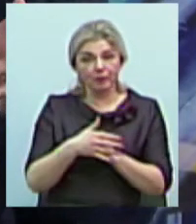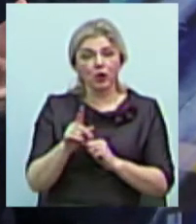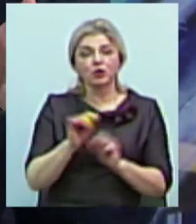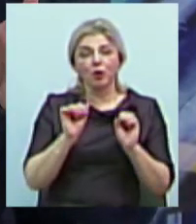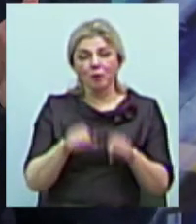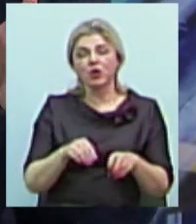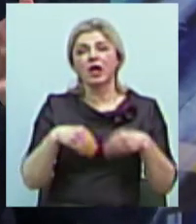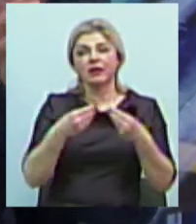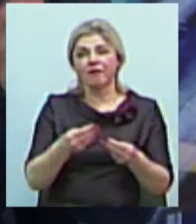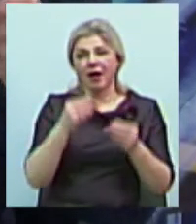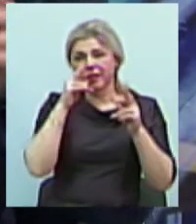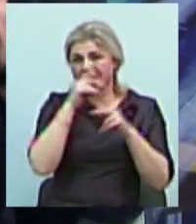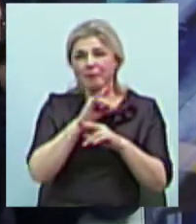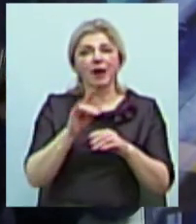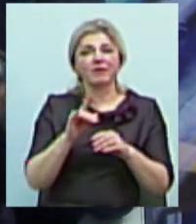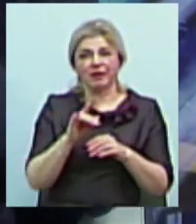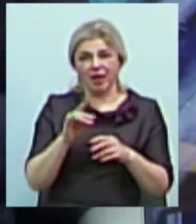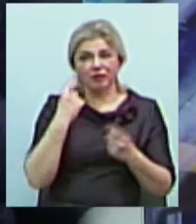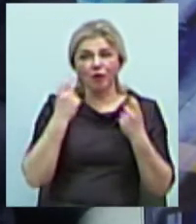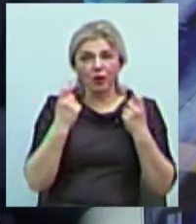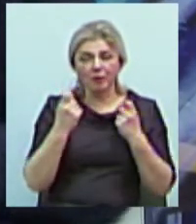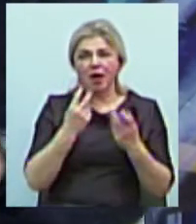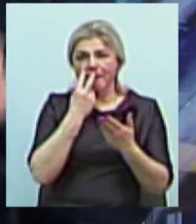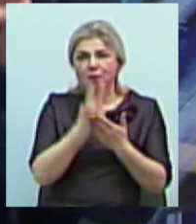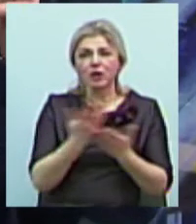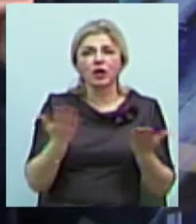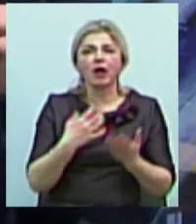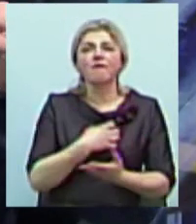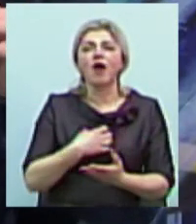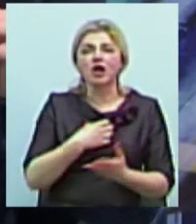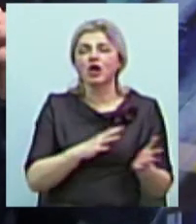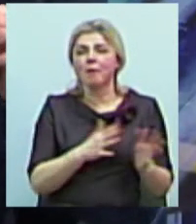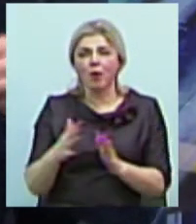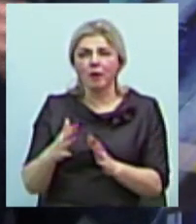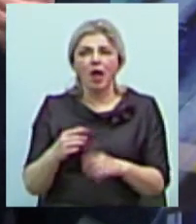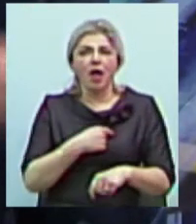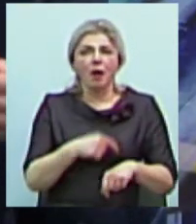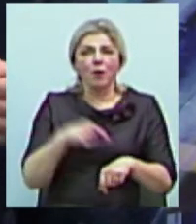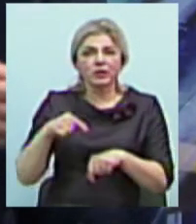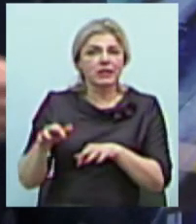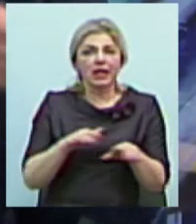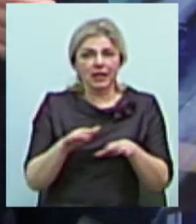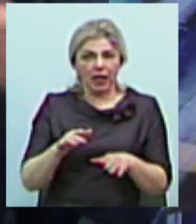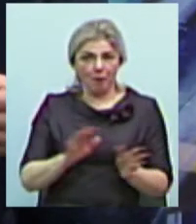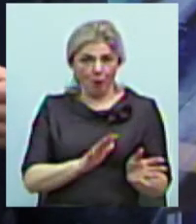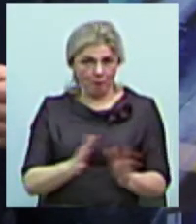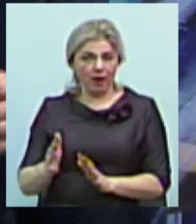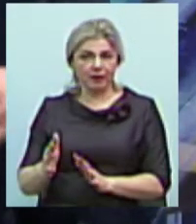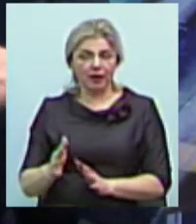неправдиву інформацію, тому що бачать якісь ключові моменти, якісь емоційні моменти. Тобто все це іноді